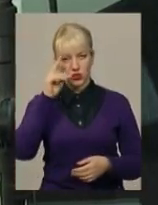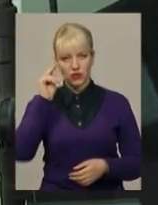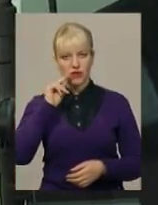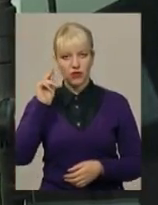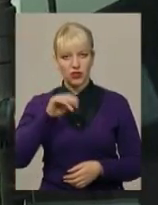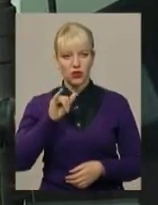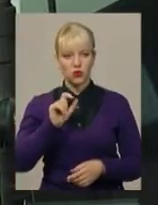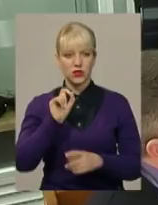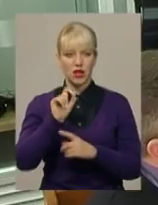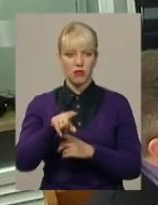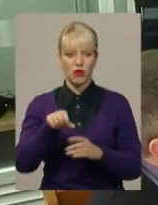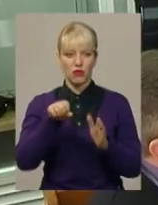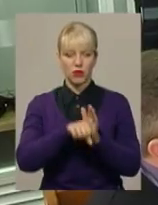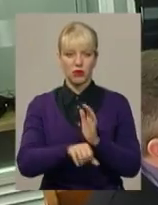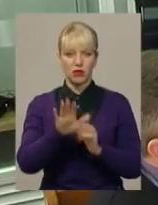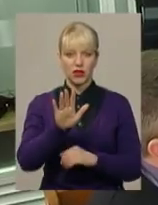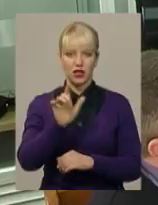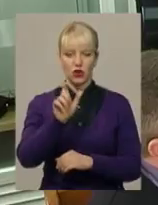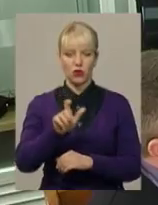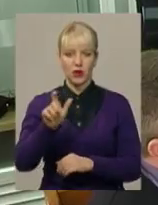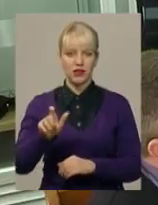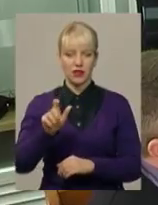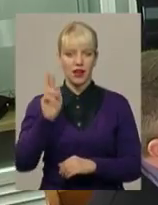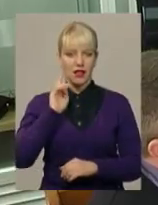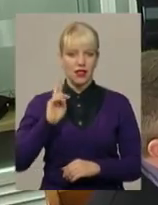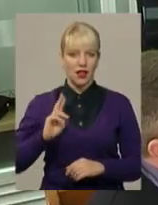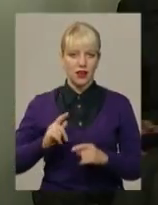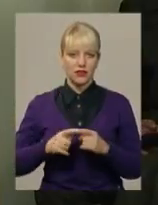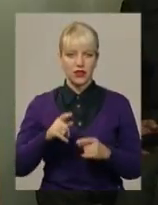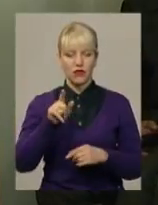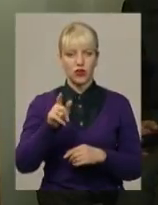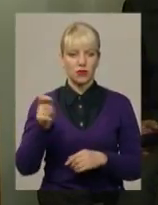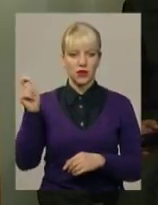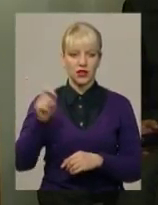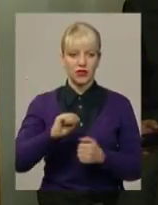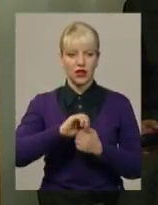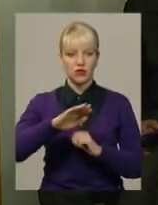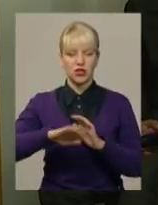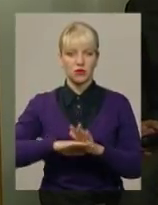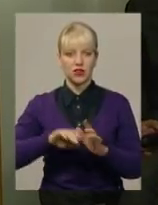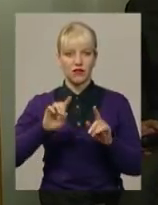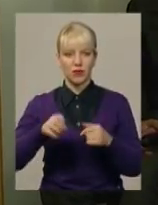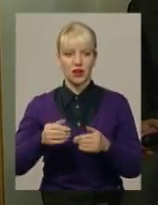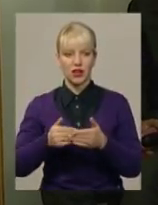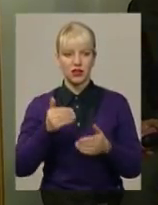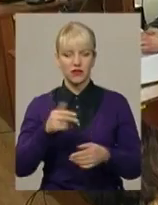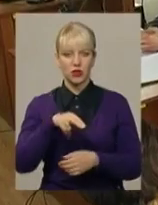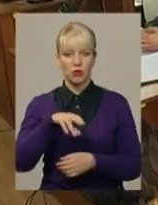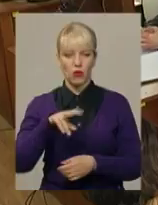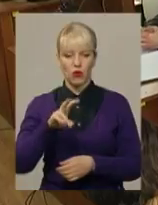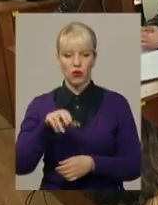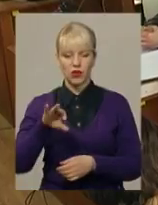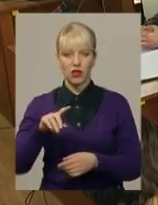замовленні вбивства п'яти громадян Латвії. Вони, за версією слідства, приїхали до Кам'янця-Подільського вимагати від Івана Покотила